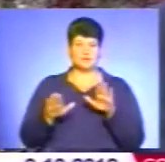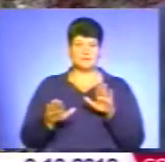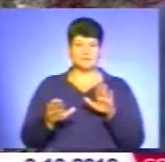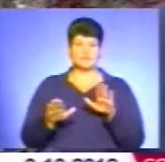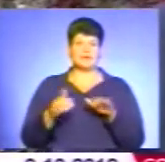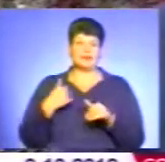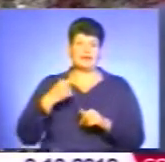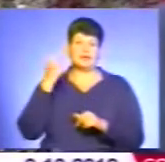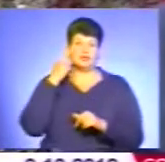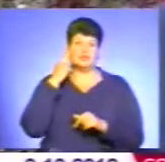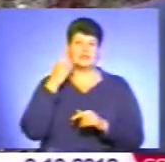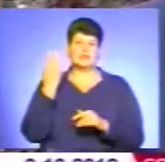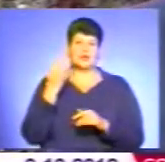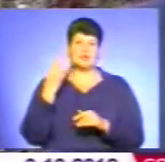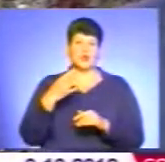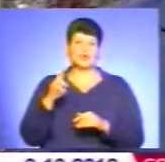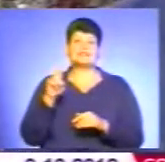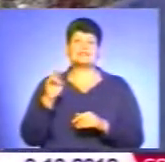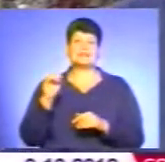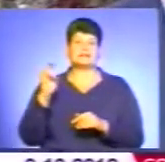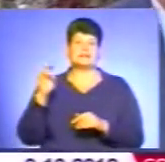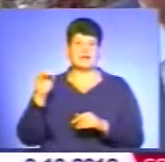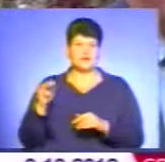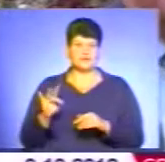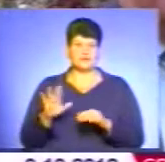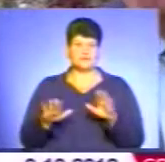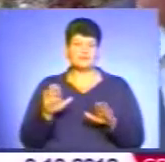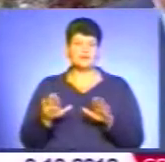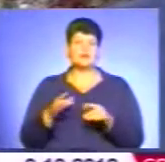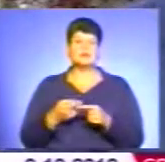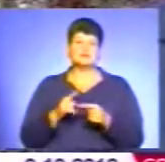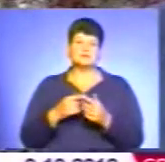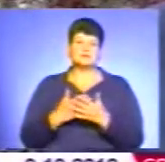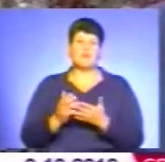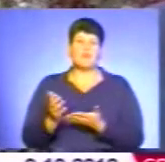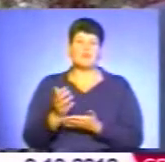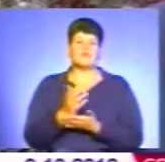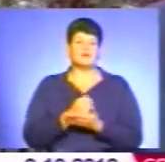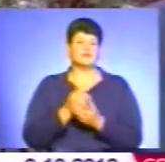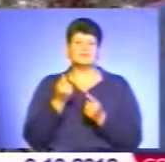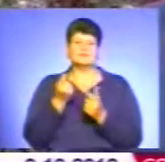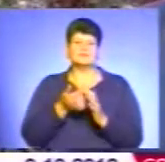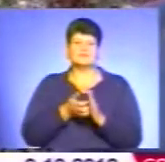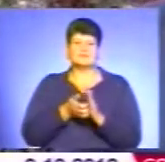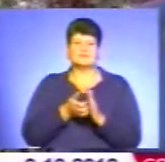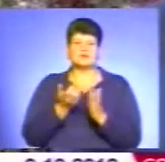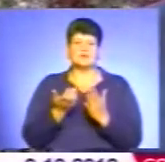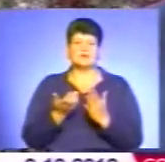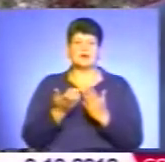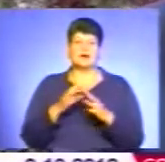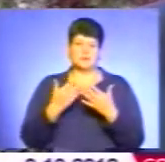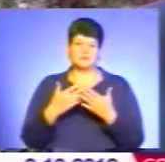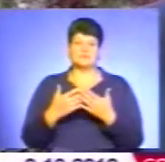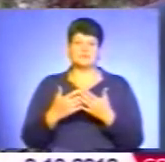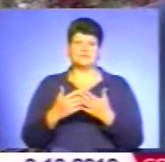то я думаю, на 40 сетнерів. То десь, може, повалу ми трошки не досягнемо, але десь